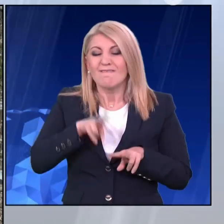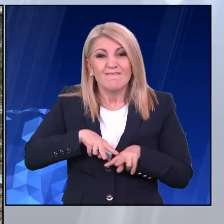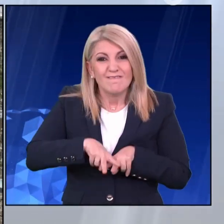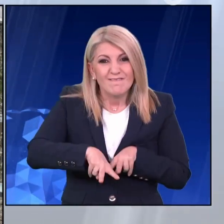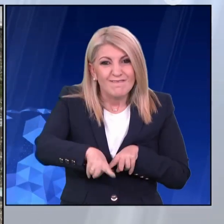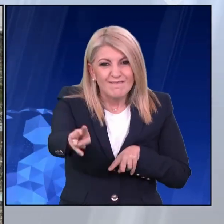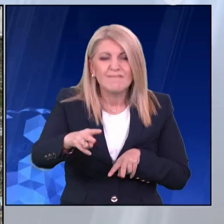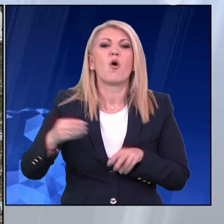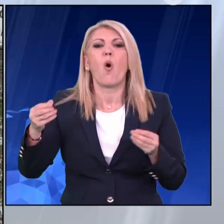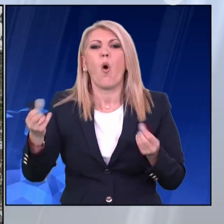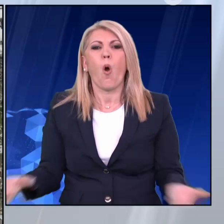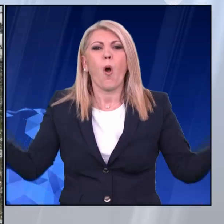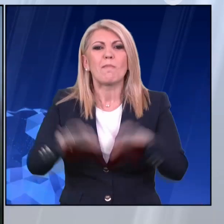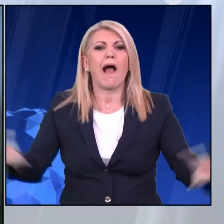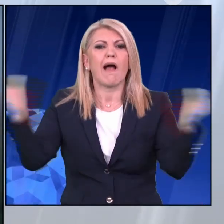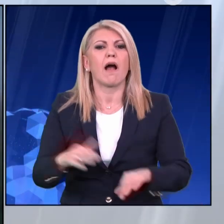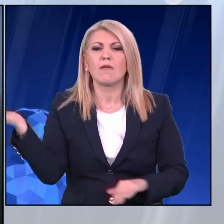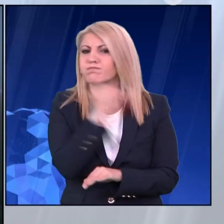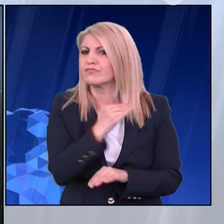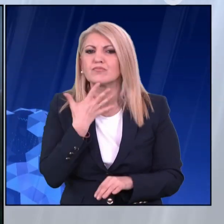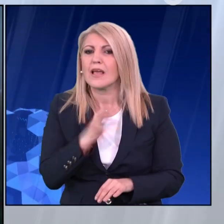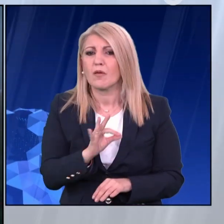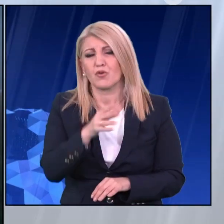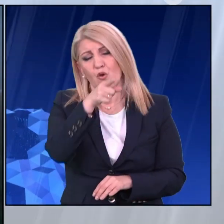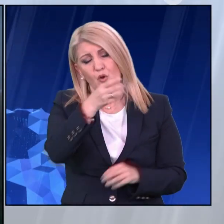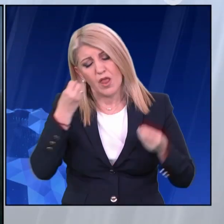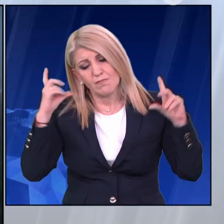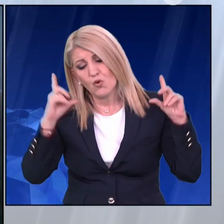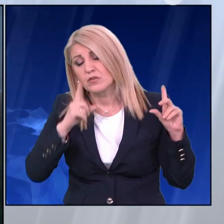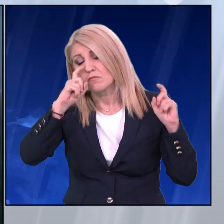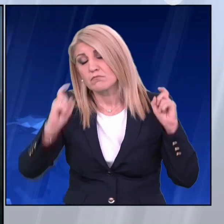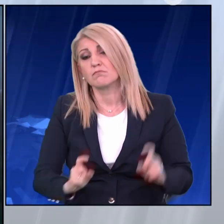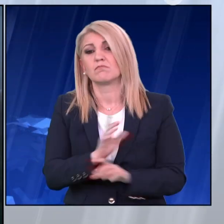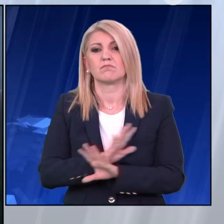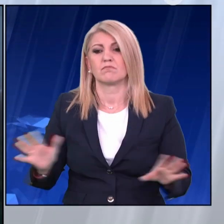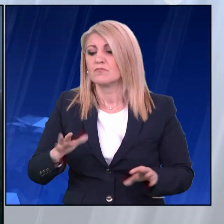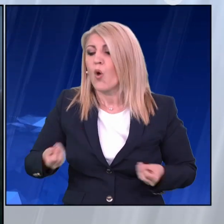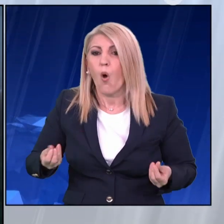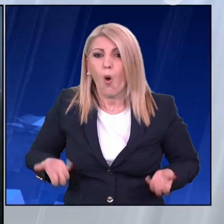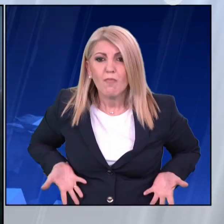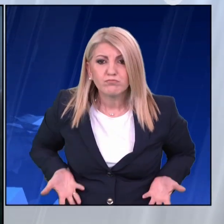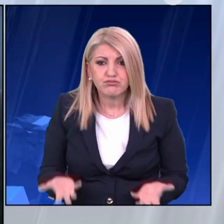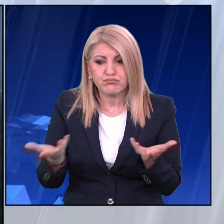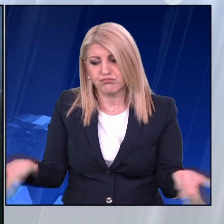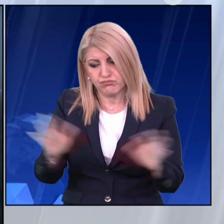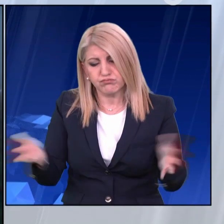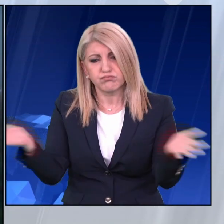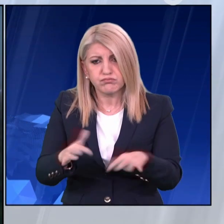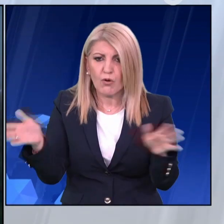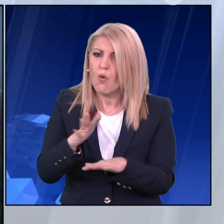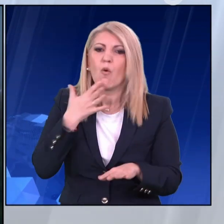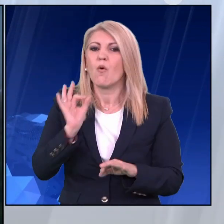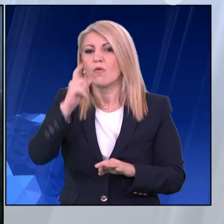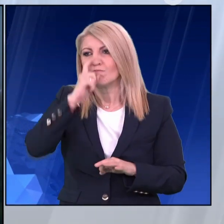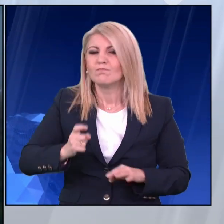διάσωση και ασφαλή μεταφορά των τραυματισμένων. Ήταν επιβεβλημένη η διευθέτηση ώστε με βάση τις υπάρχουσες συνθήκες στον τόπο του ατυχήματος να είναι απαραίτη η ύπαρξη